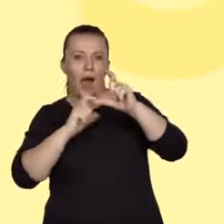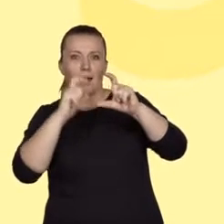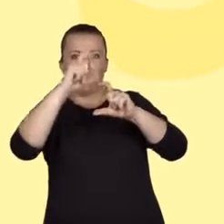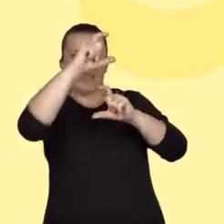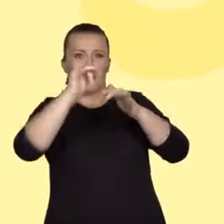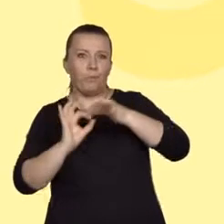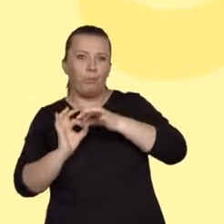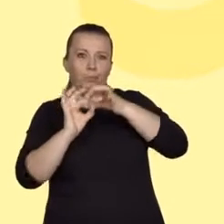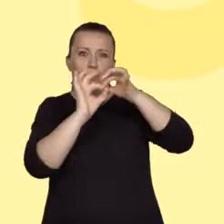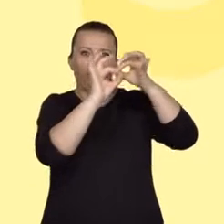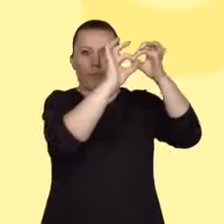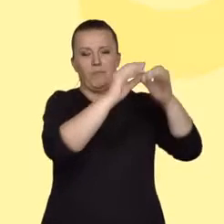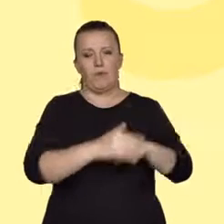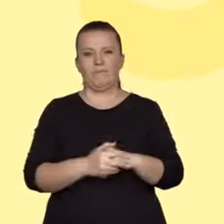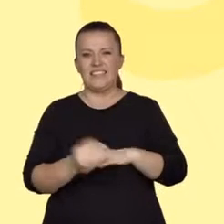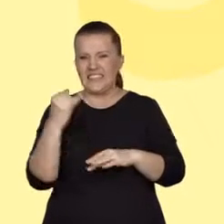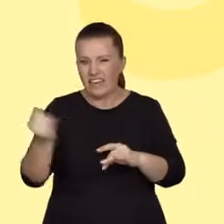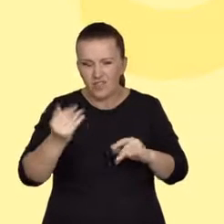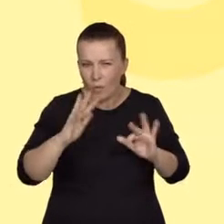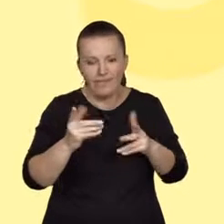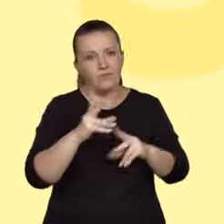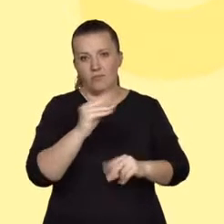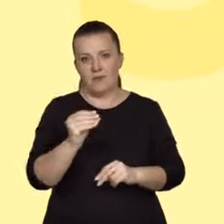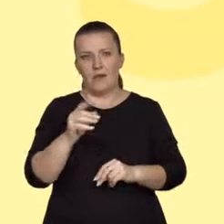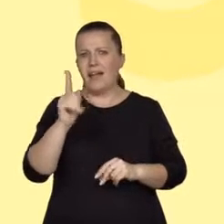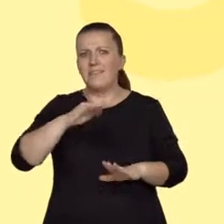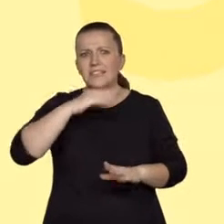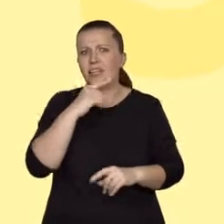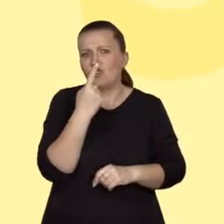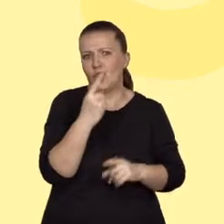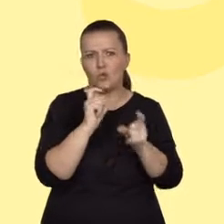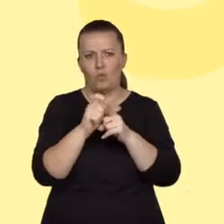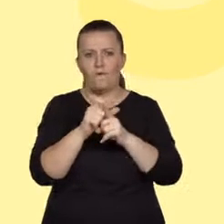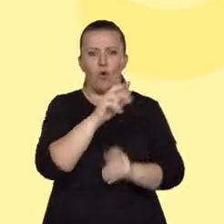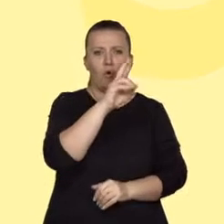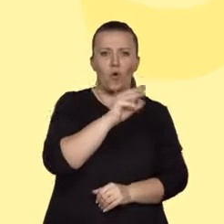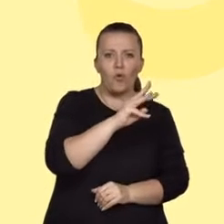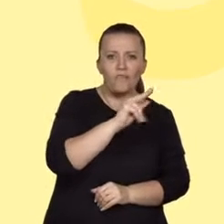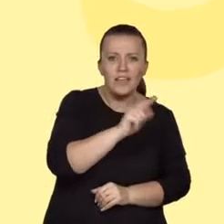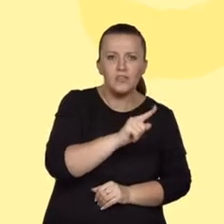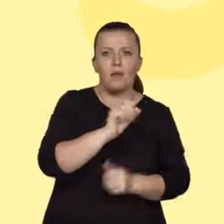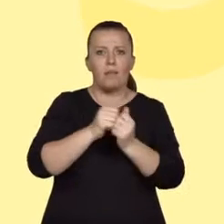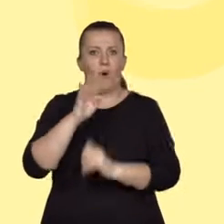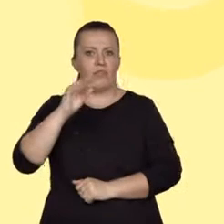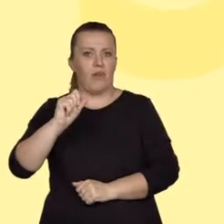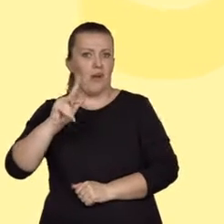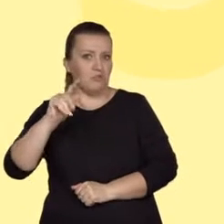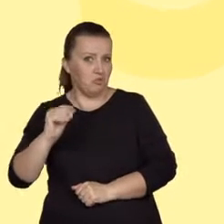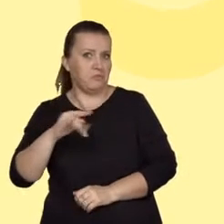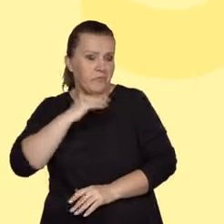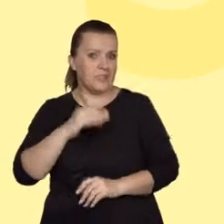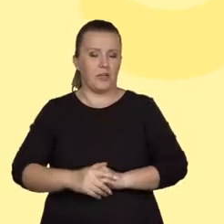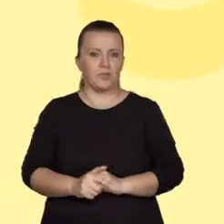nie zawsze da się to zrobić, ale taką funkcję może pełnić pojedyncze słowo, takie jak również czy także. Można też zasygnalizować stopniowanie